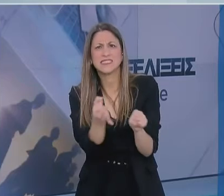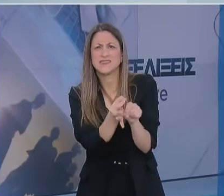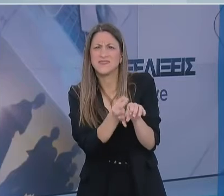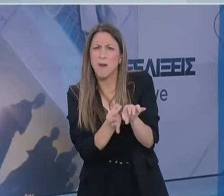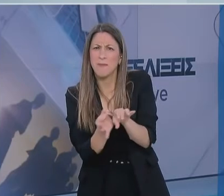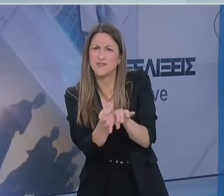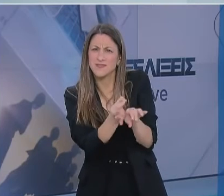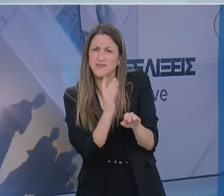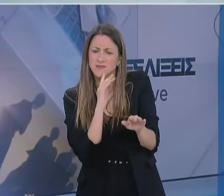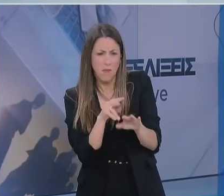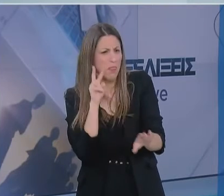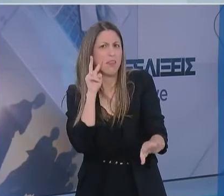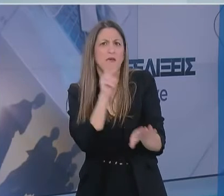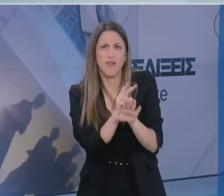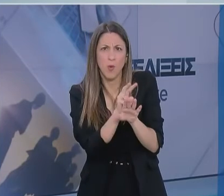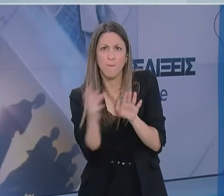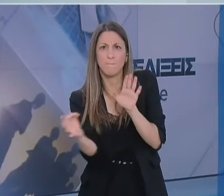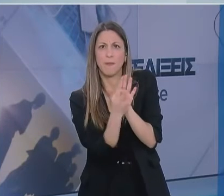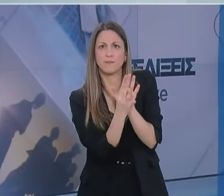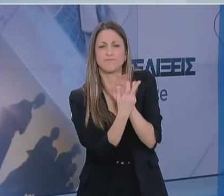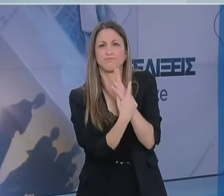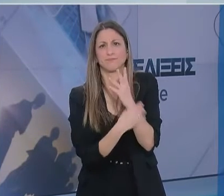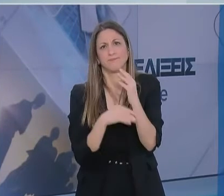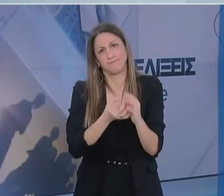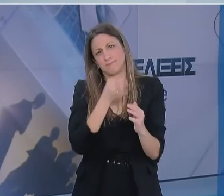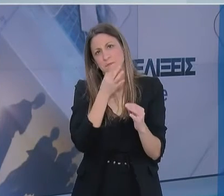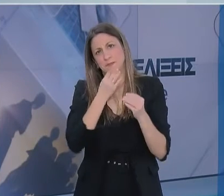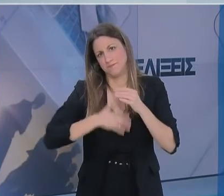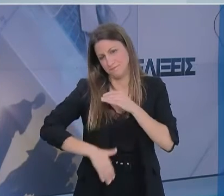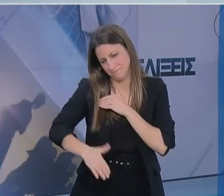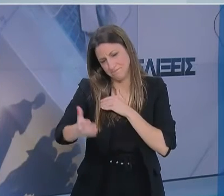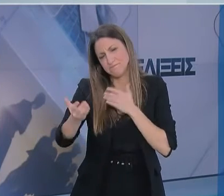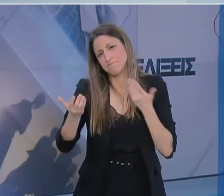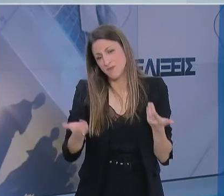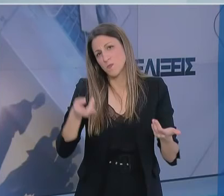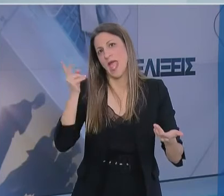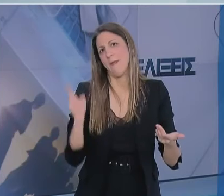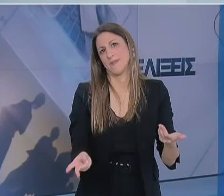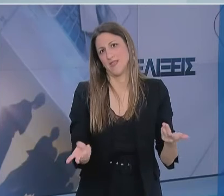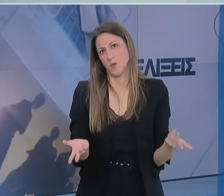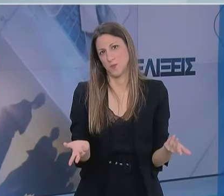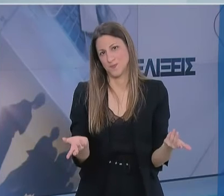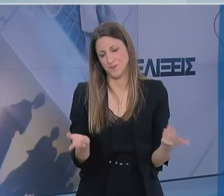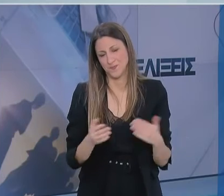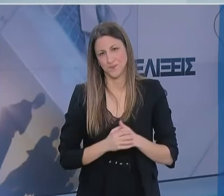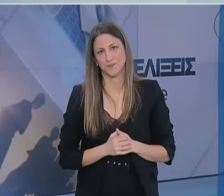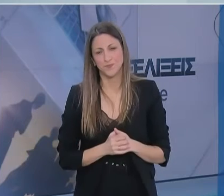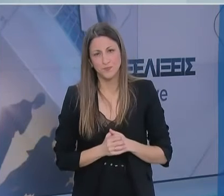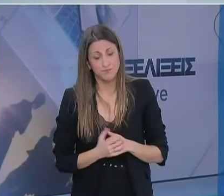που μπορεί εύκολα να παραβλευθούν και να θέσουν σε κίνδυνο την αικαιρεότητά τους. Θέτοντας έτσι σε κίνδυνο το άτομο που φοράει τα γάντια.